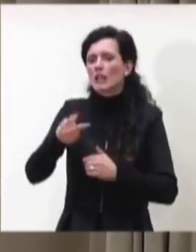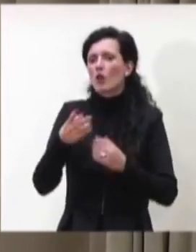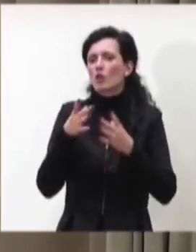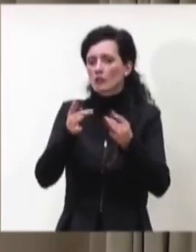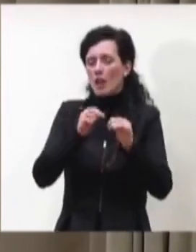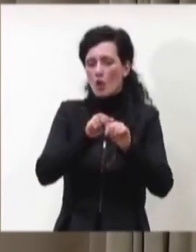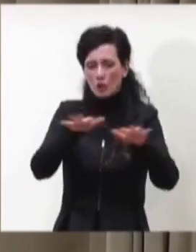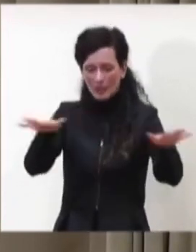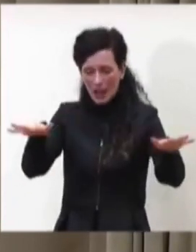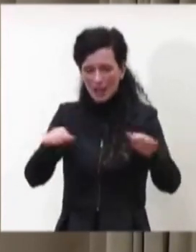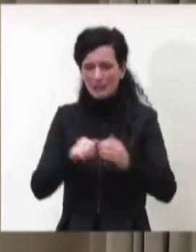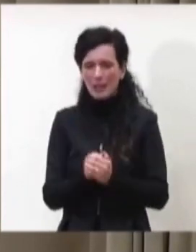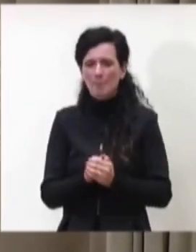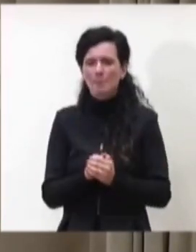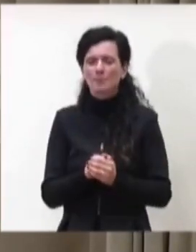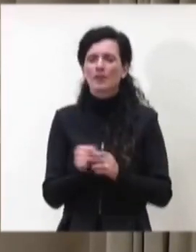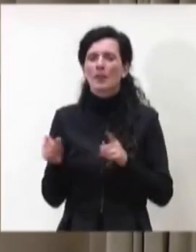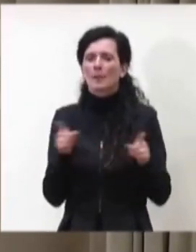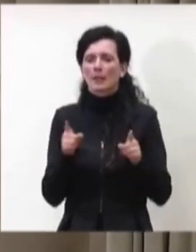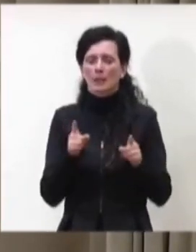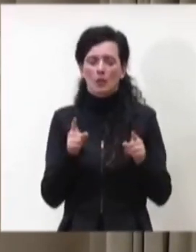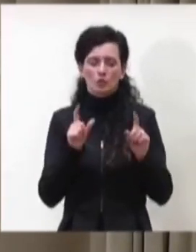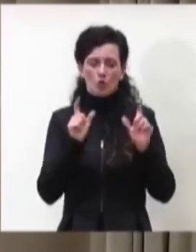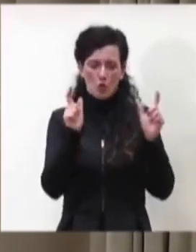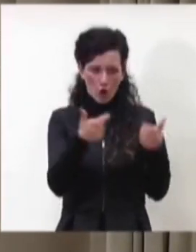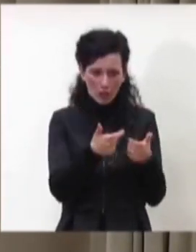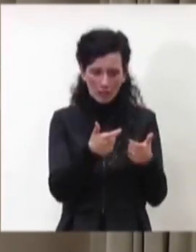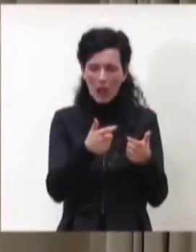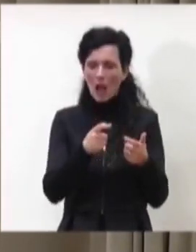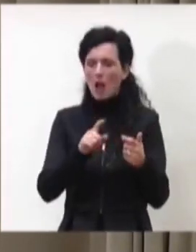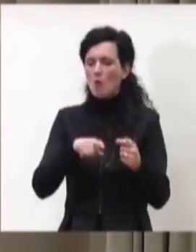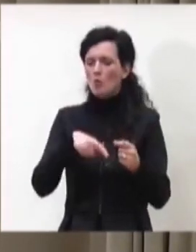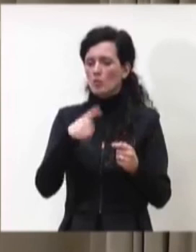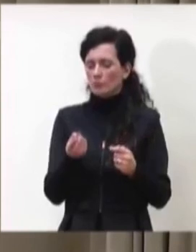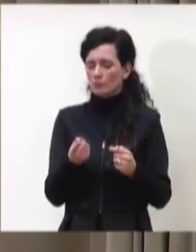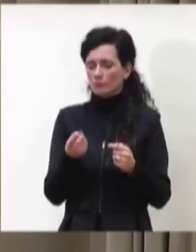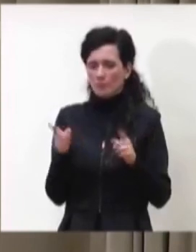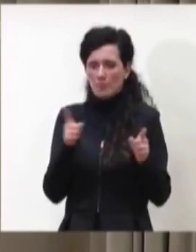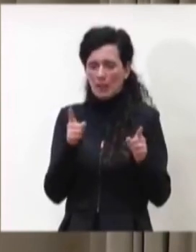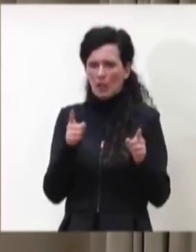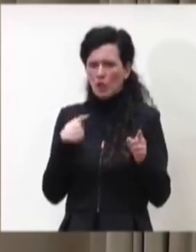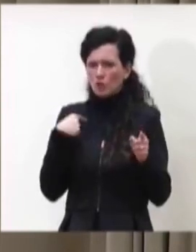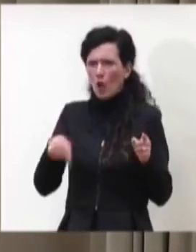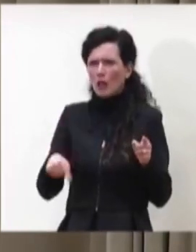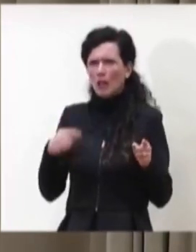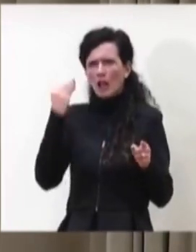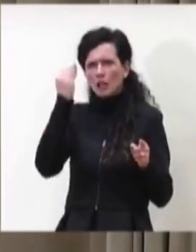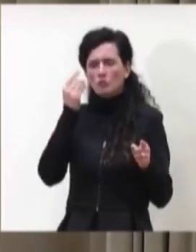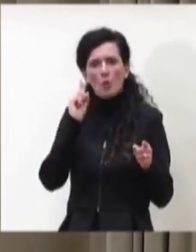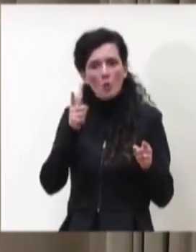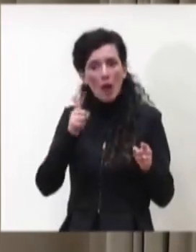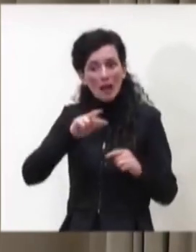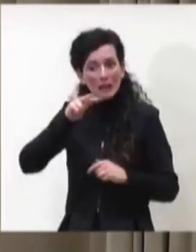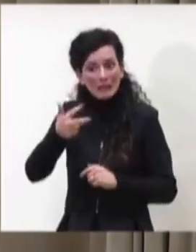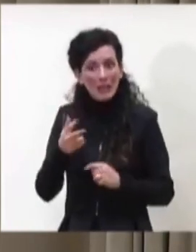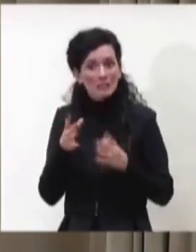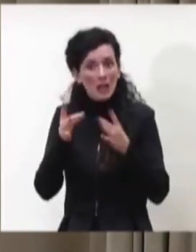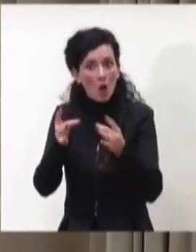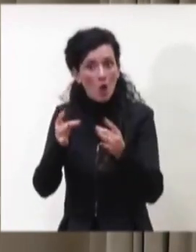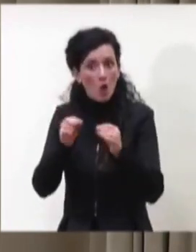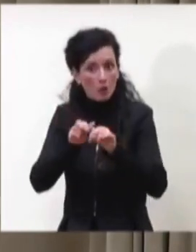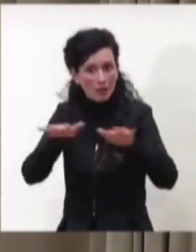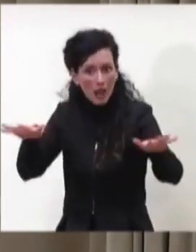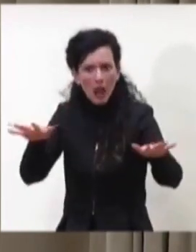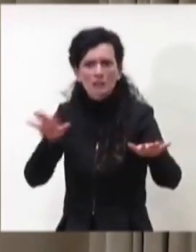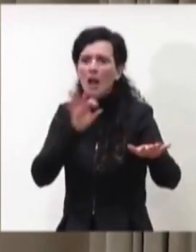nuovi lockdown mi chiedo siamo all'inizio della terza ondata o è ancora scongiurabile grazie al vaccino oppure